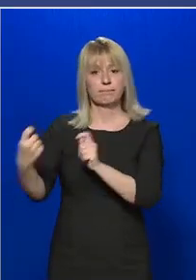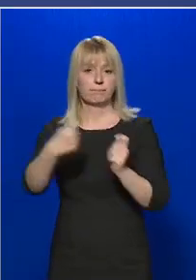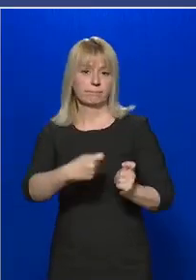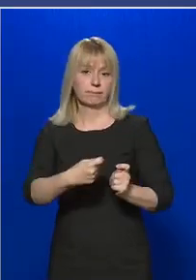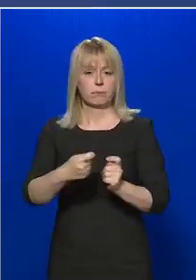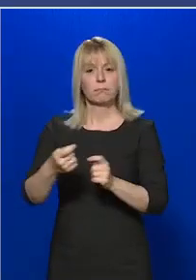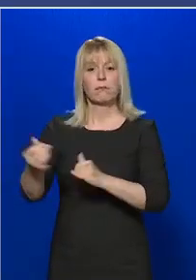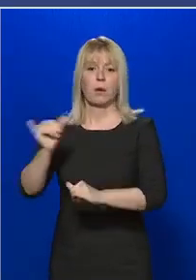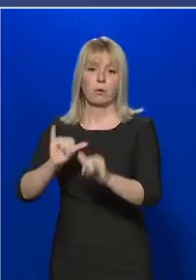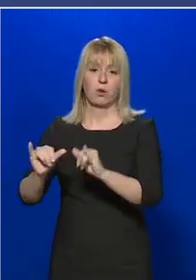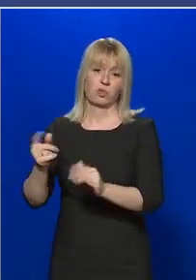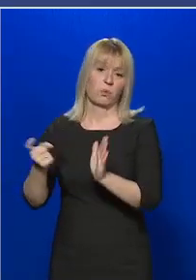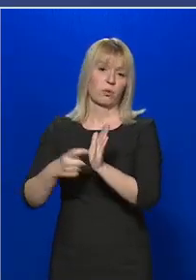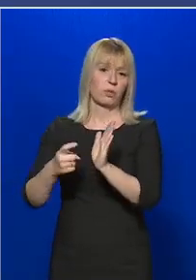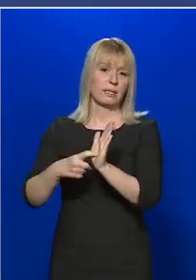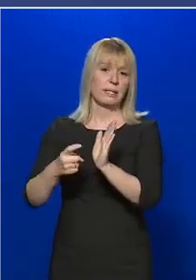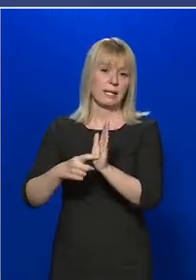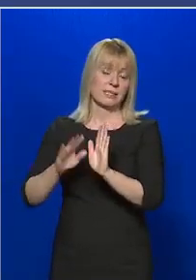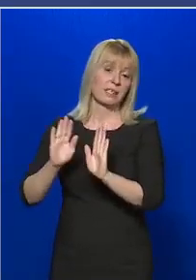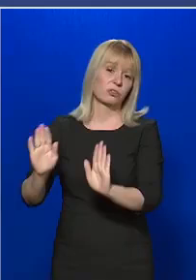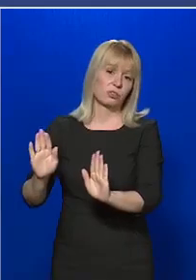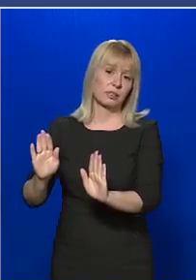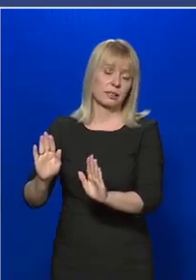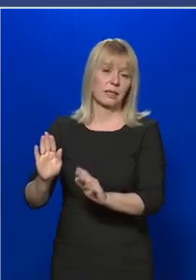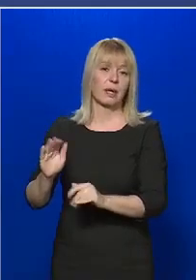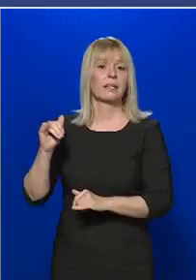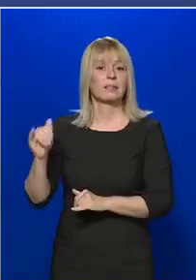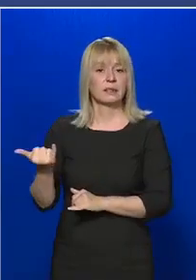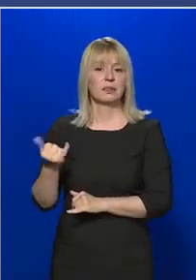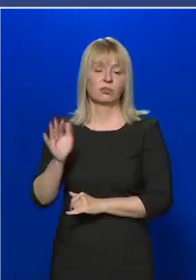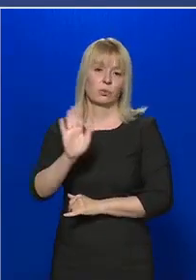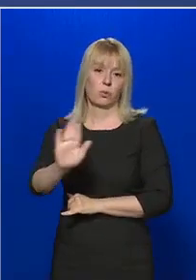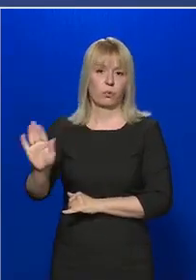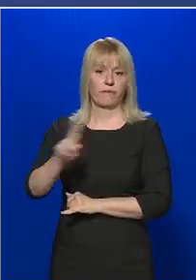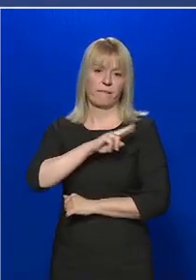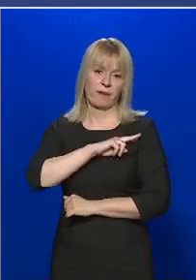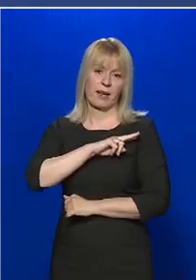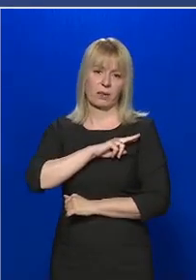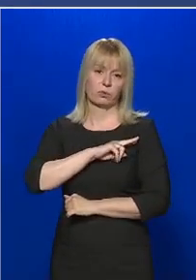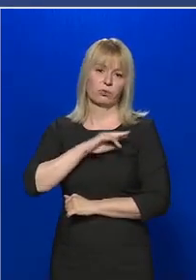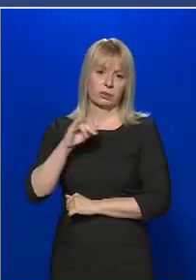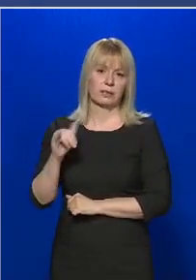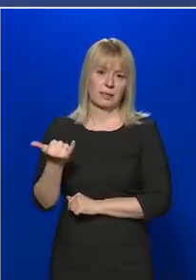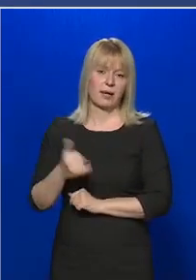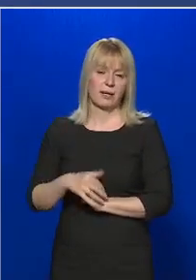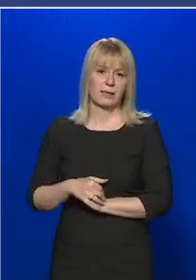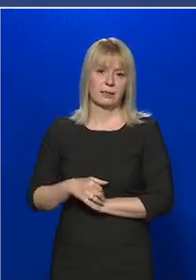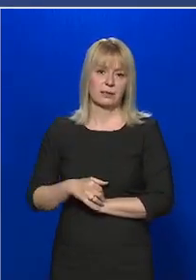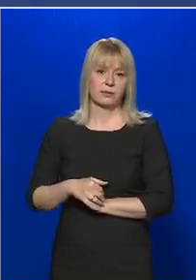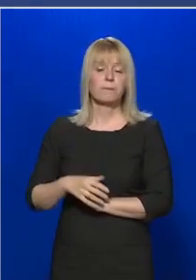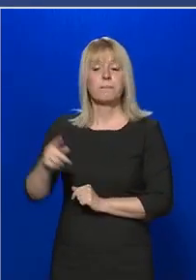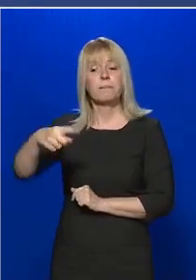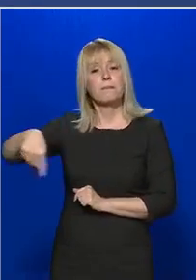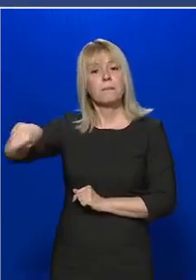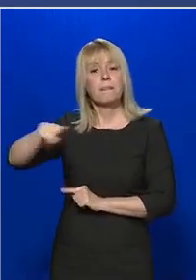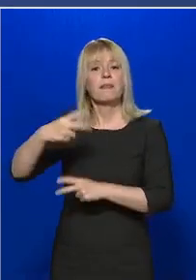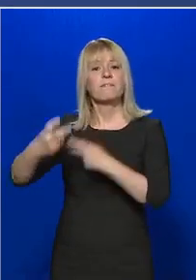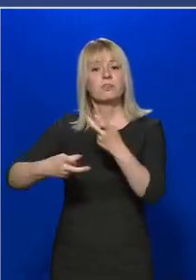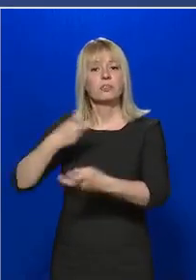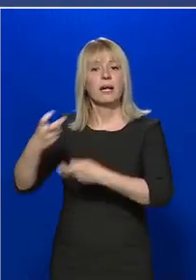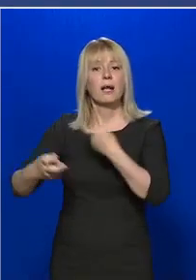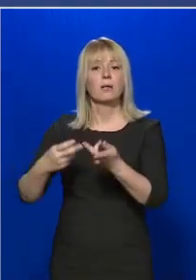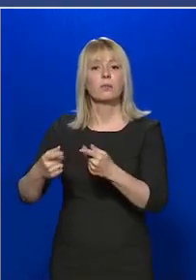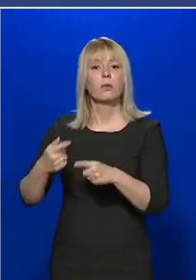laboratóriumnak a kötelezettsége és egyben az ő felelőssége is. Ezeket a vizsgálatokat